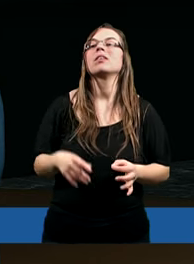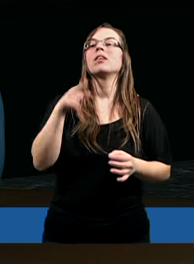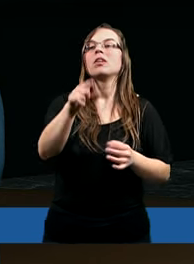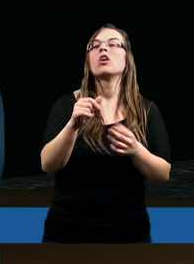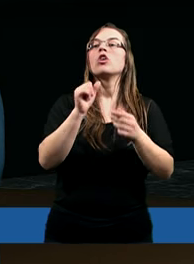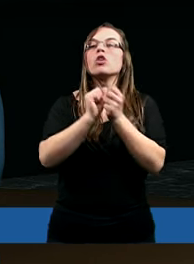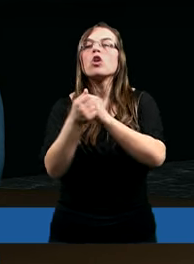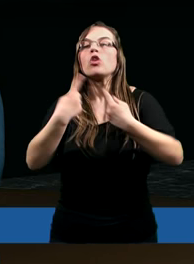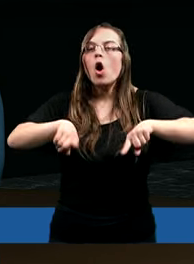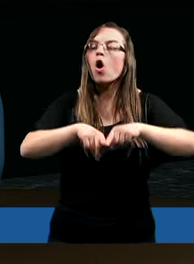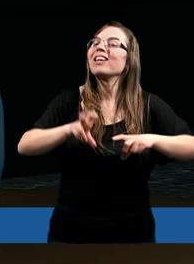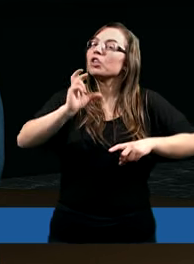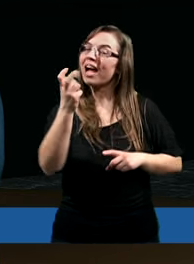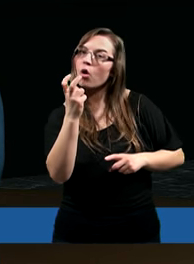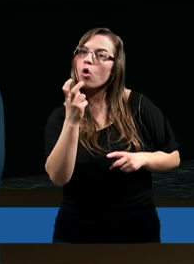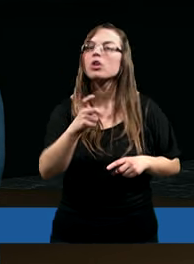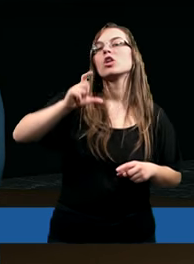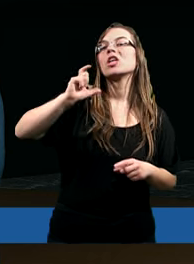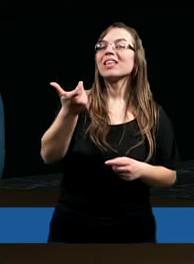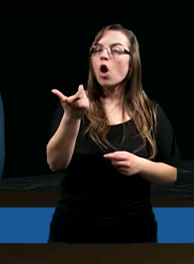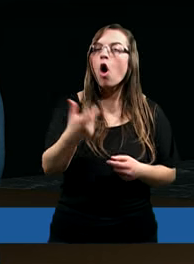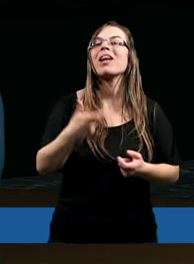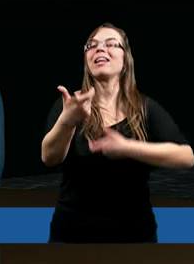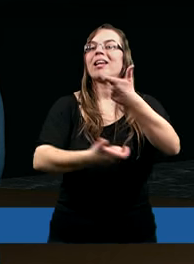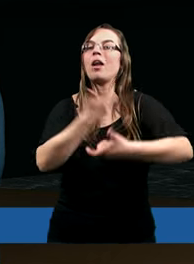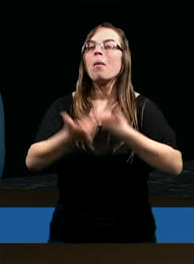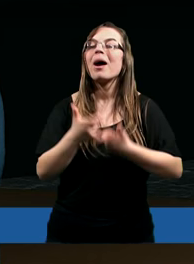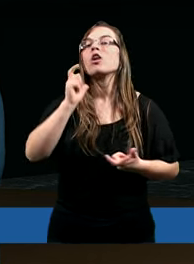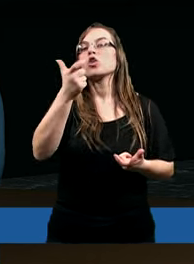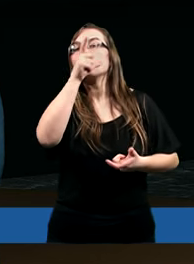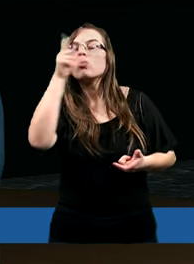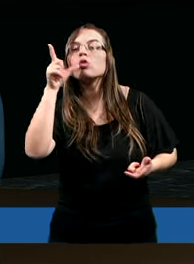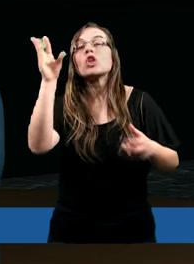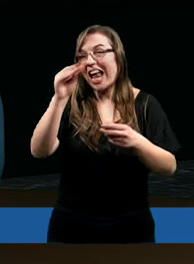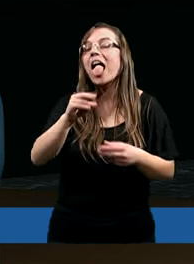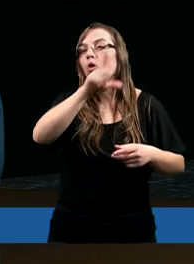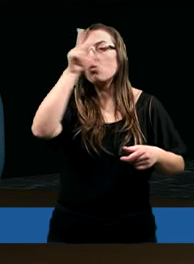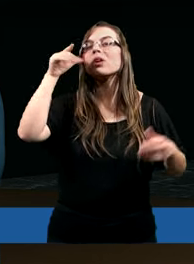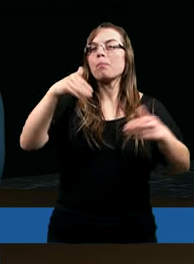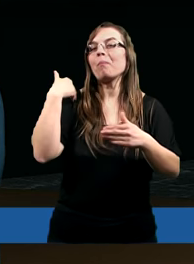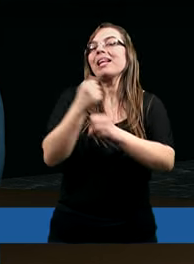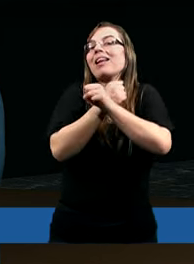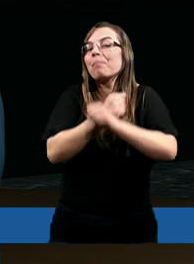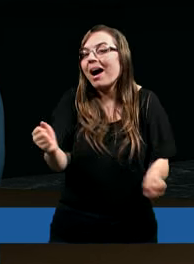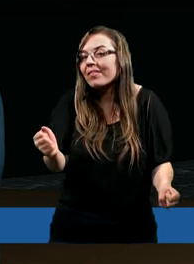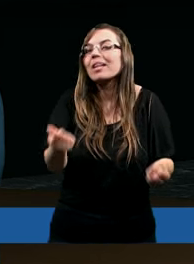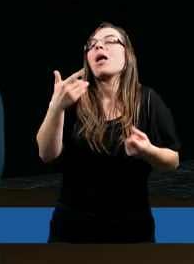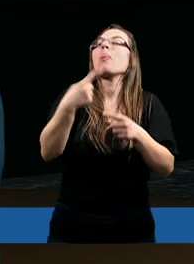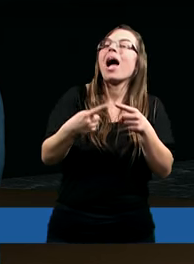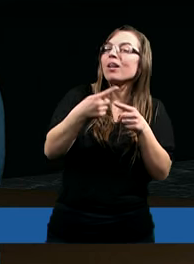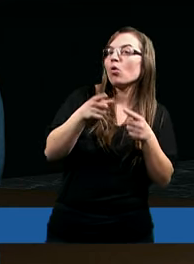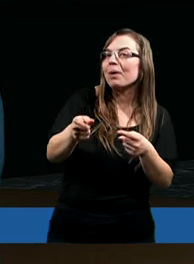tym sensie, że oni dokonali czegoś, co sprawia, że ludzie mogą być zbawieni. Natomiast